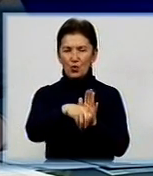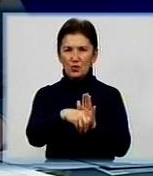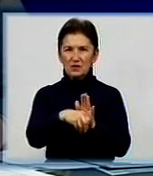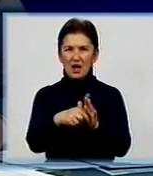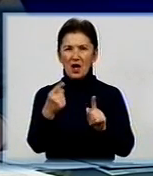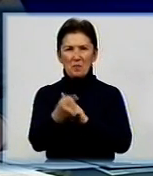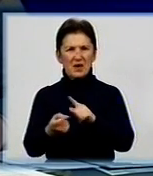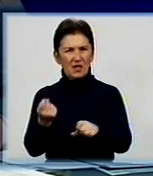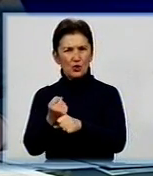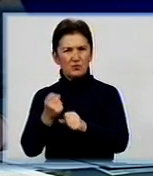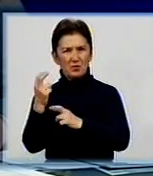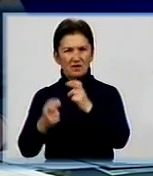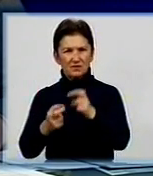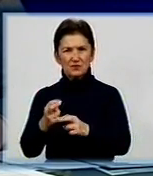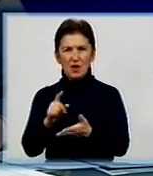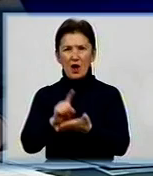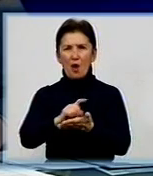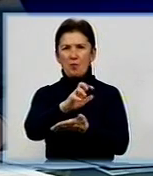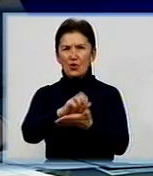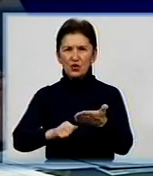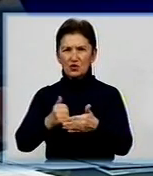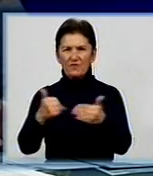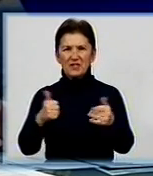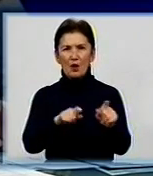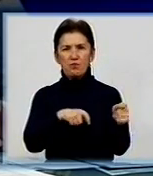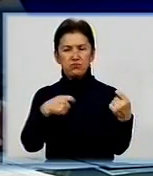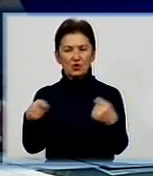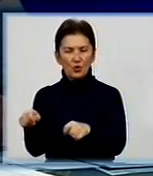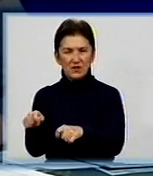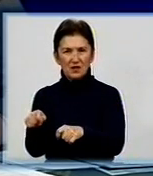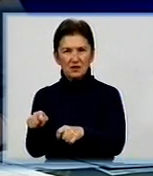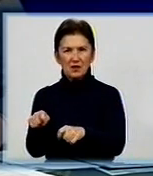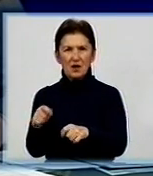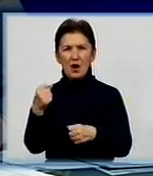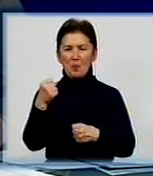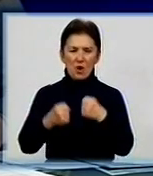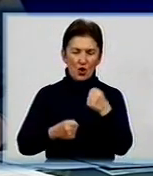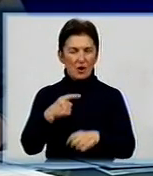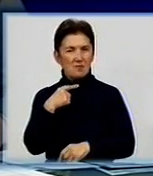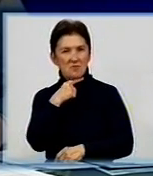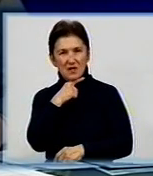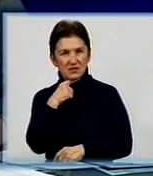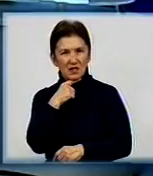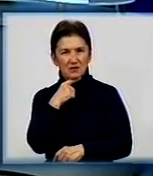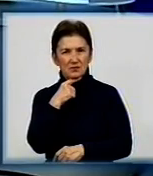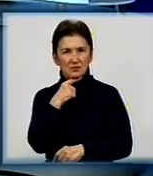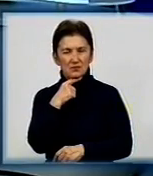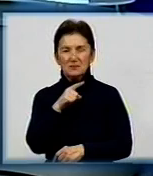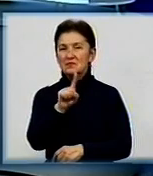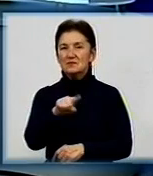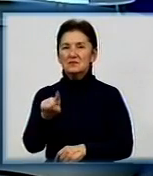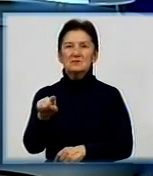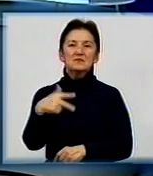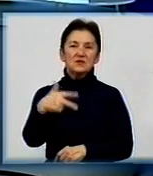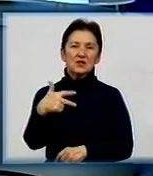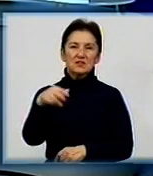переробними підприємствами суму податку від проданих їм на забіта переробку молока та м'яса. Ось, ці 30